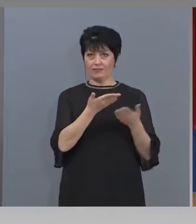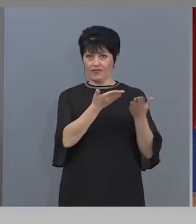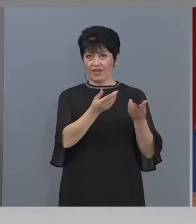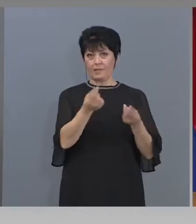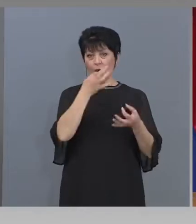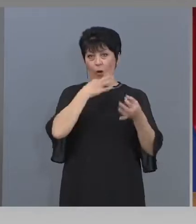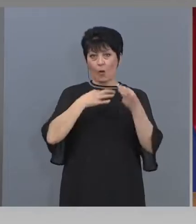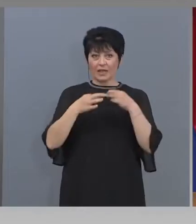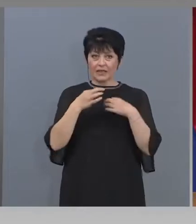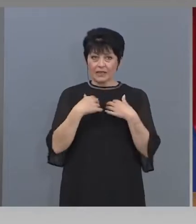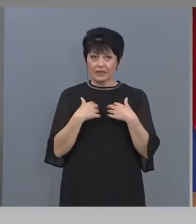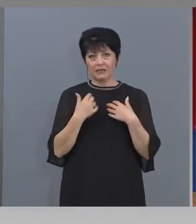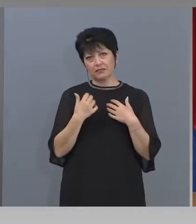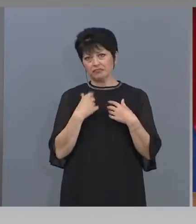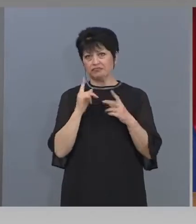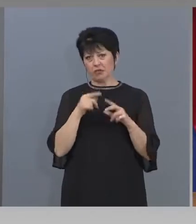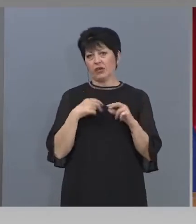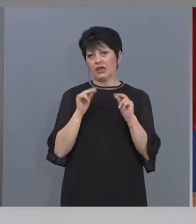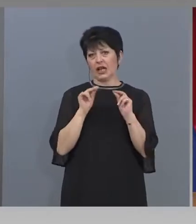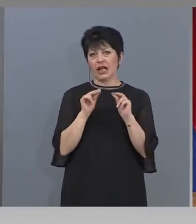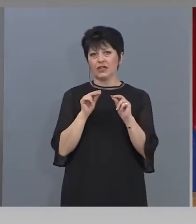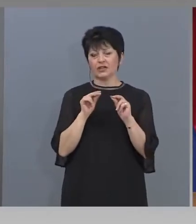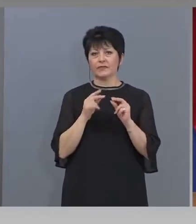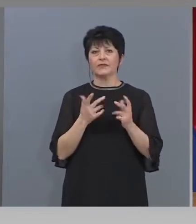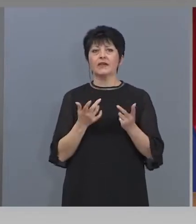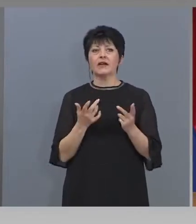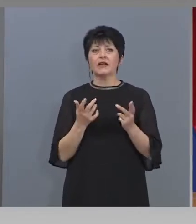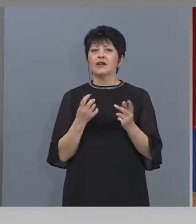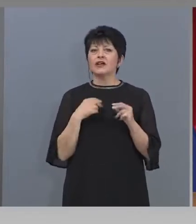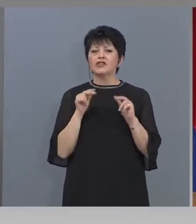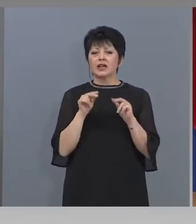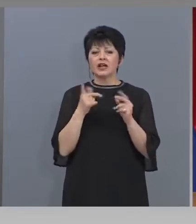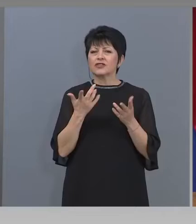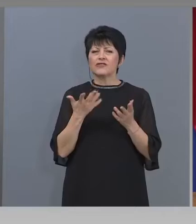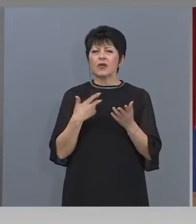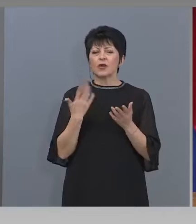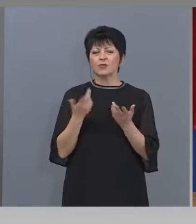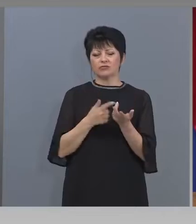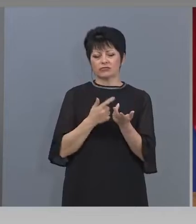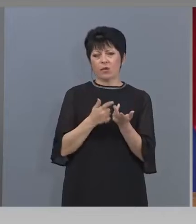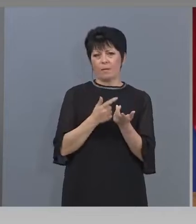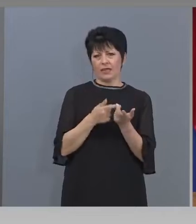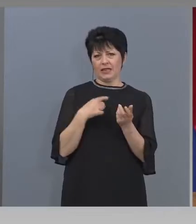кажа това, което съм казвал и много други пъти.